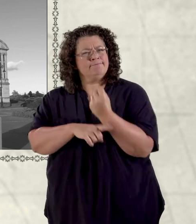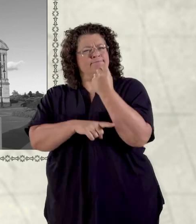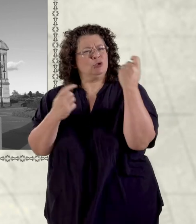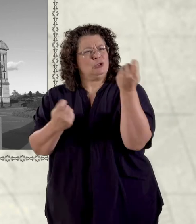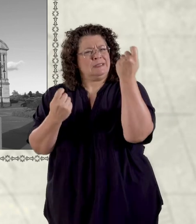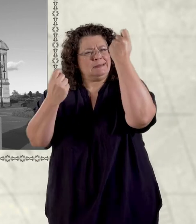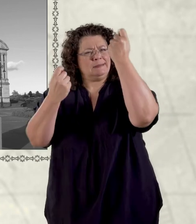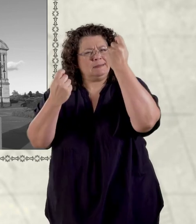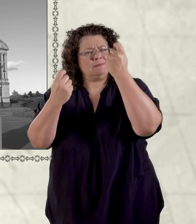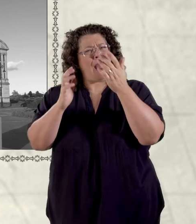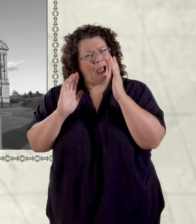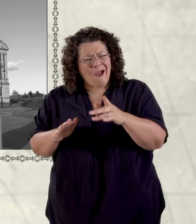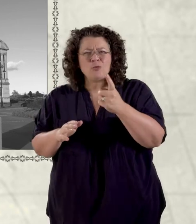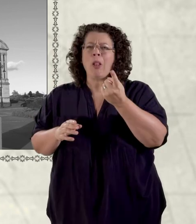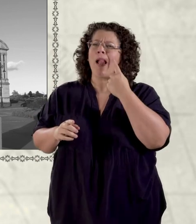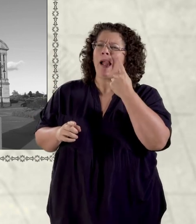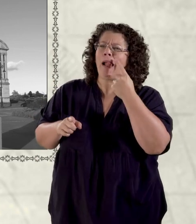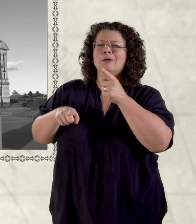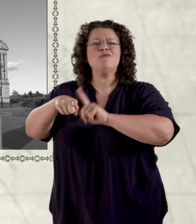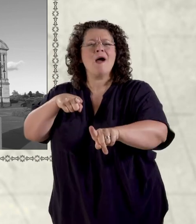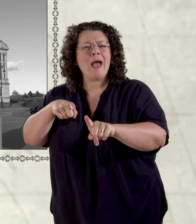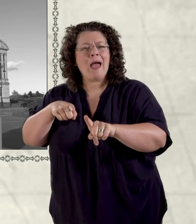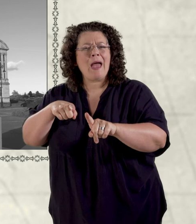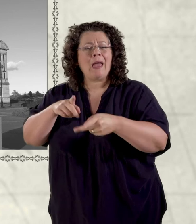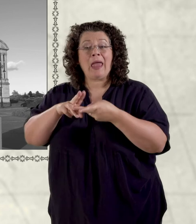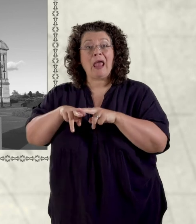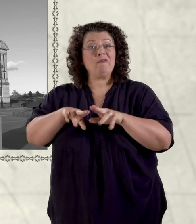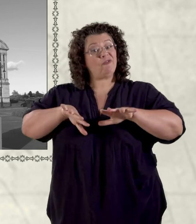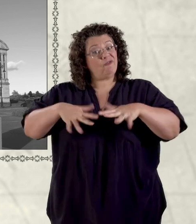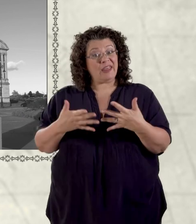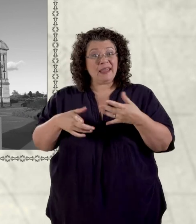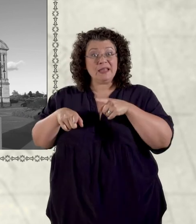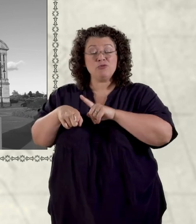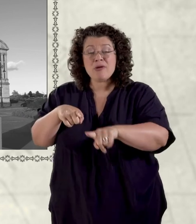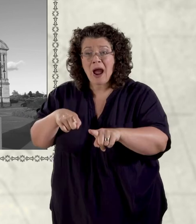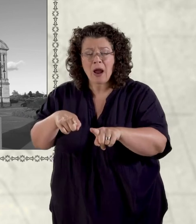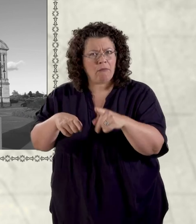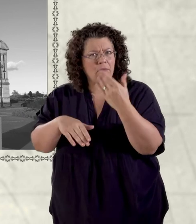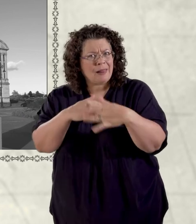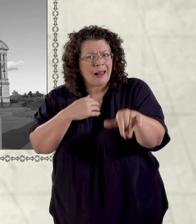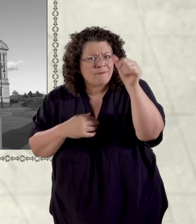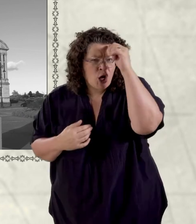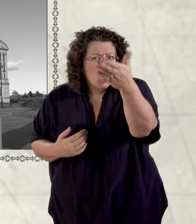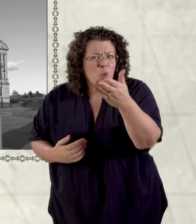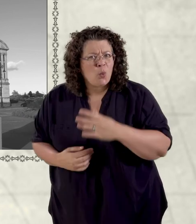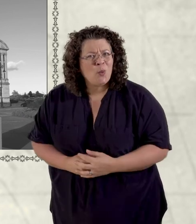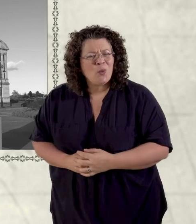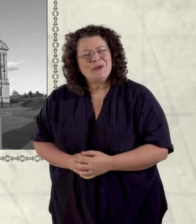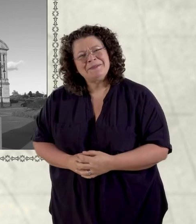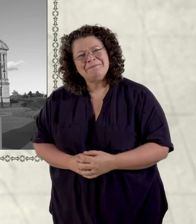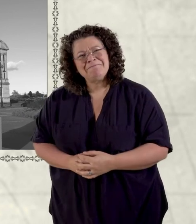Mae rhaid i chi fentro. Os na gwneud chi fentro, fyddech chi byth yn gwbod.